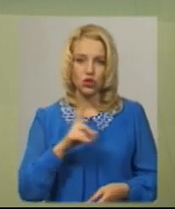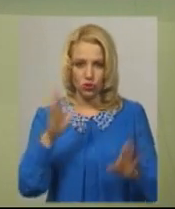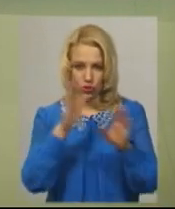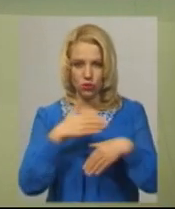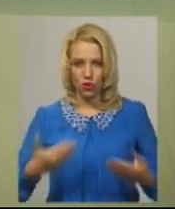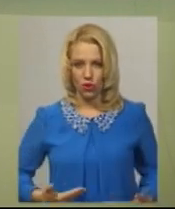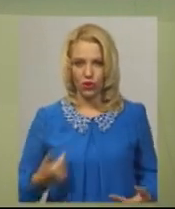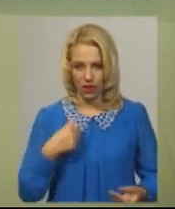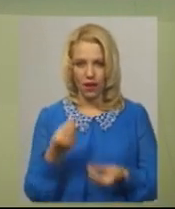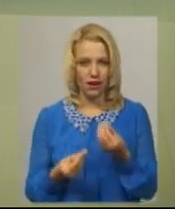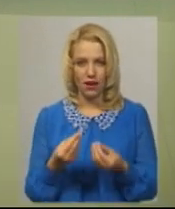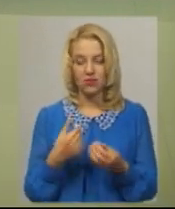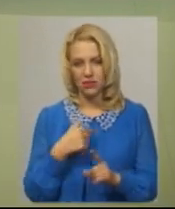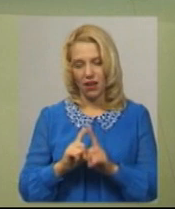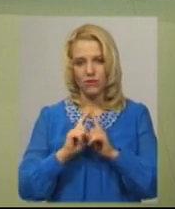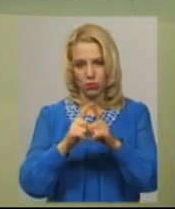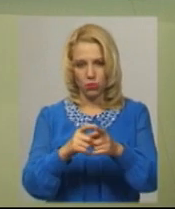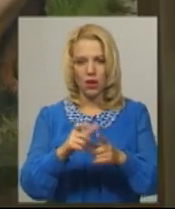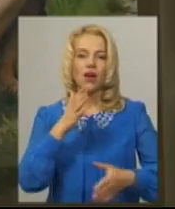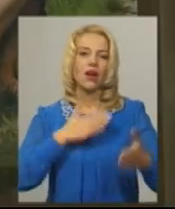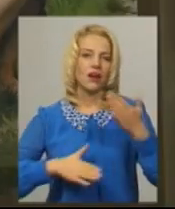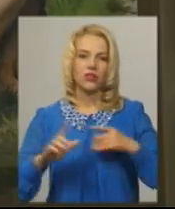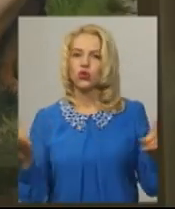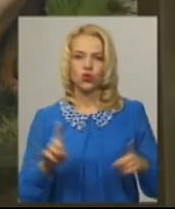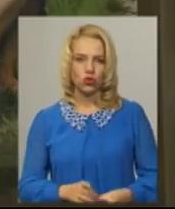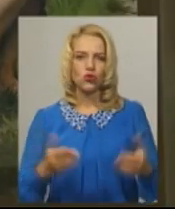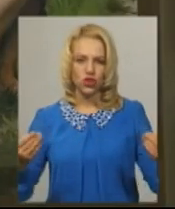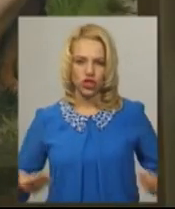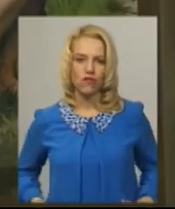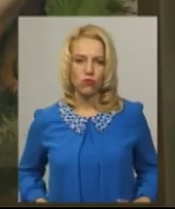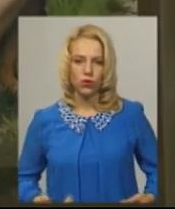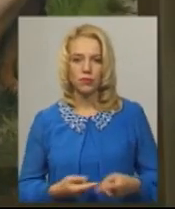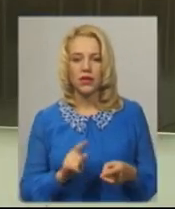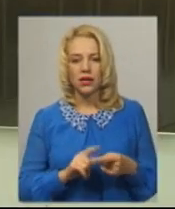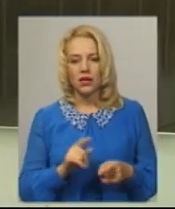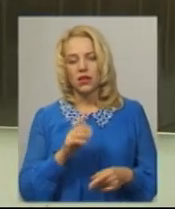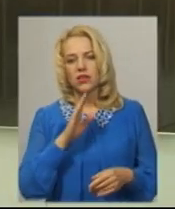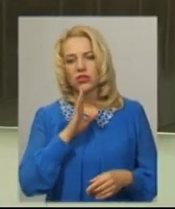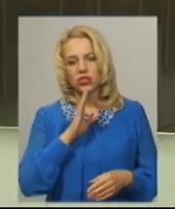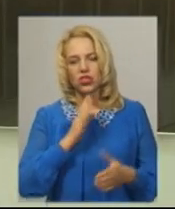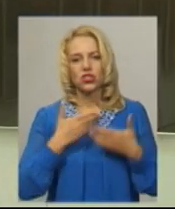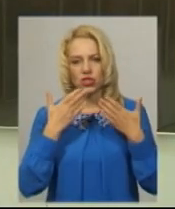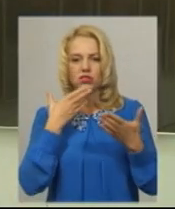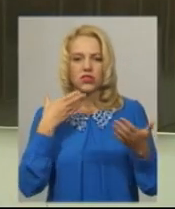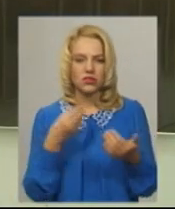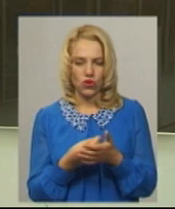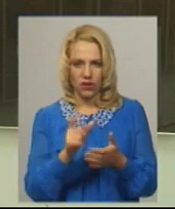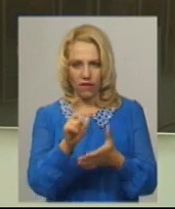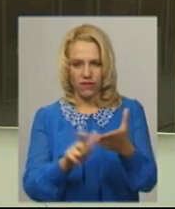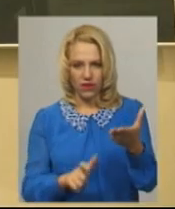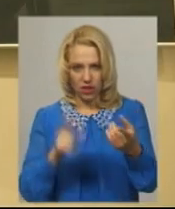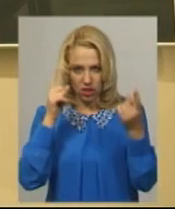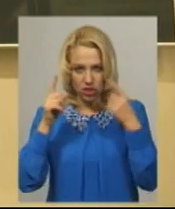граюсь, я ж відповім. Раді, що живу. Авторка виставки Діана Сулема зачитує чотири вірзі своїй світлини. На ній